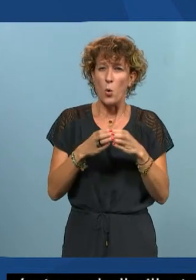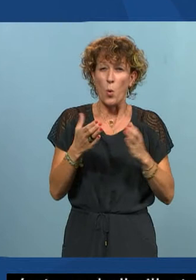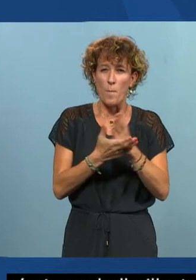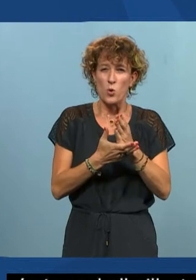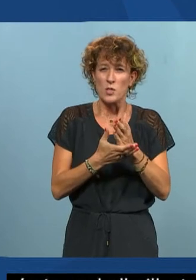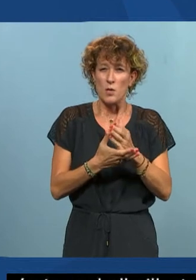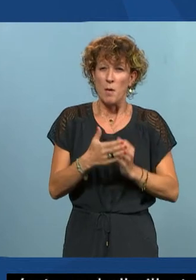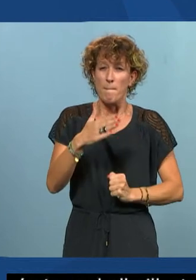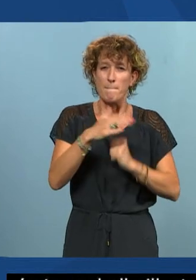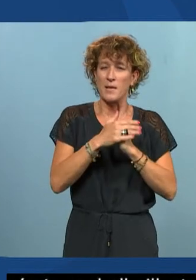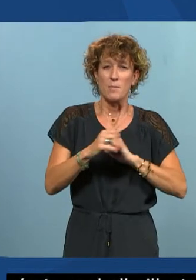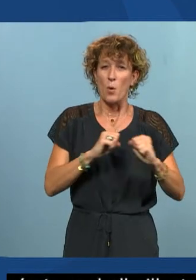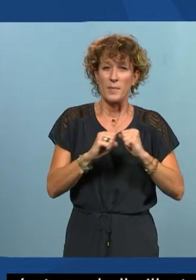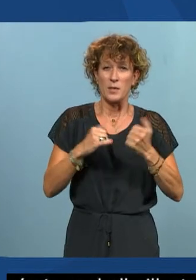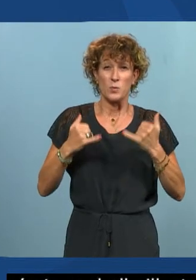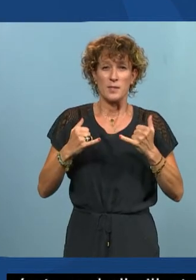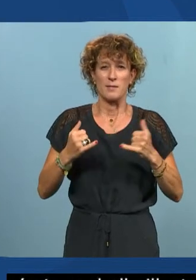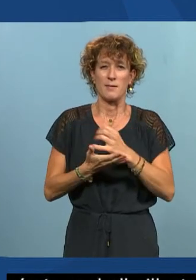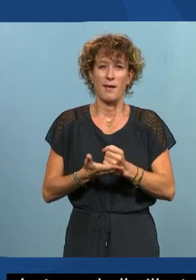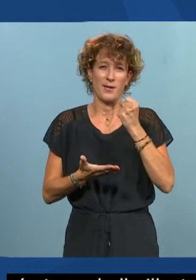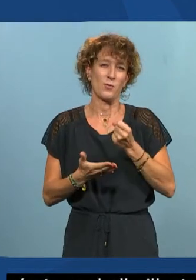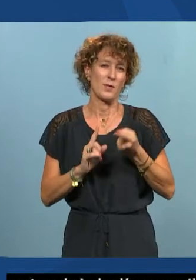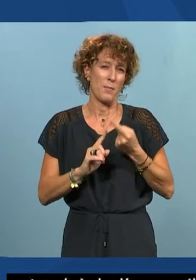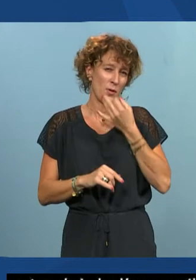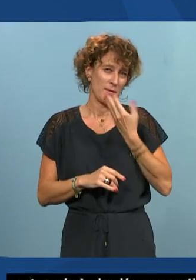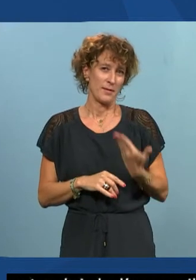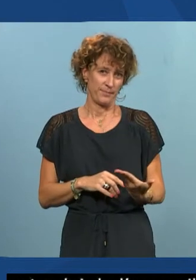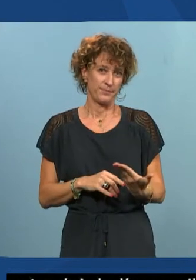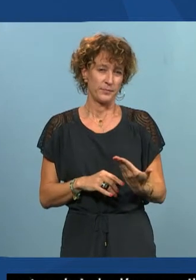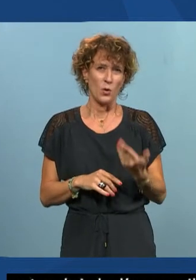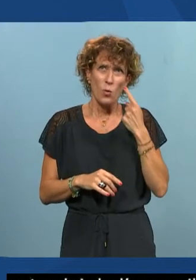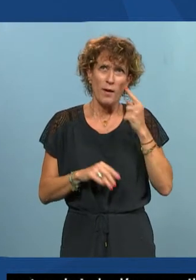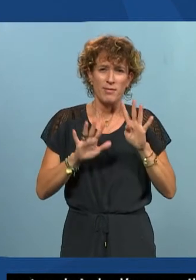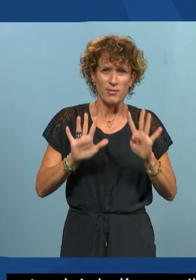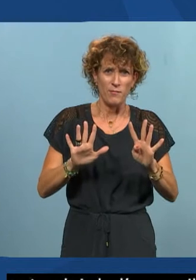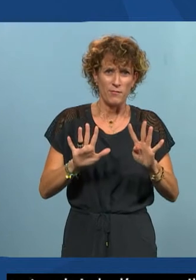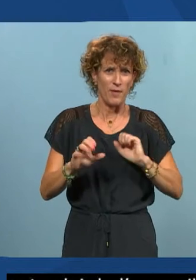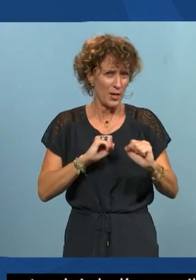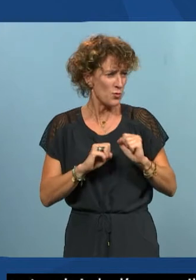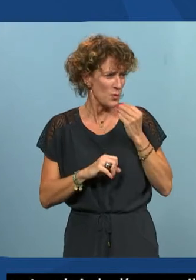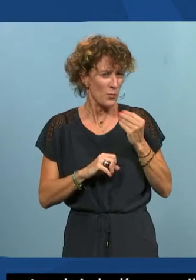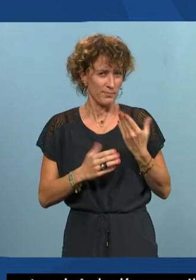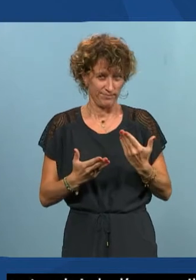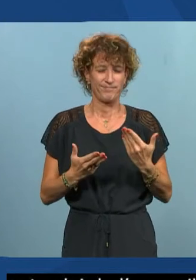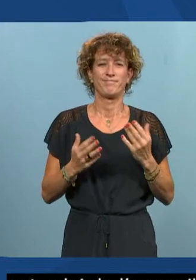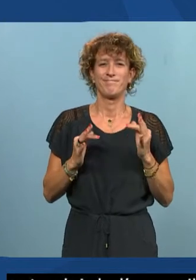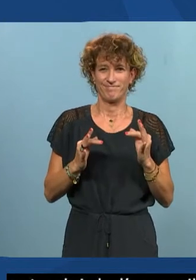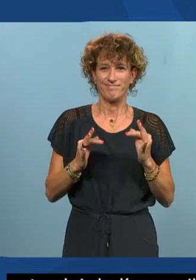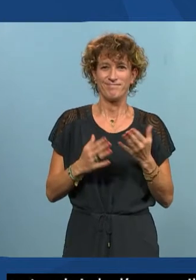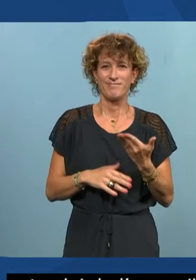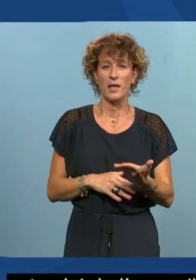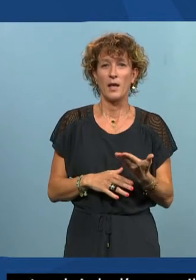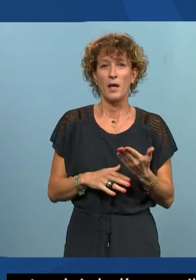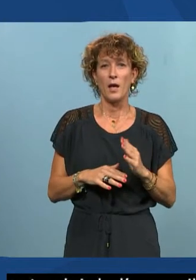plus d'actions pour notre territoire. Donc, c'est important à soulever. Je crois qu'il y en a neuf, d'ailleurs, neuf actions sur ce projet-là, ce groupe projet.